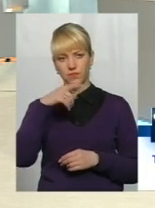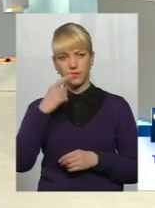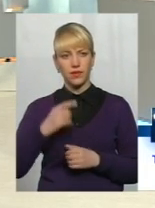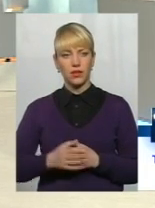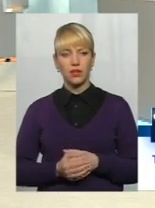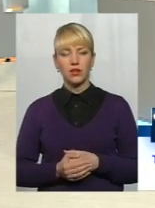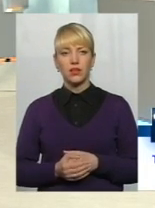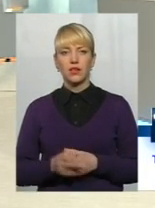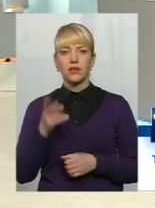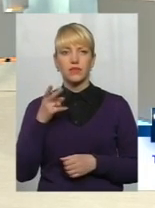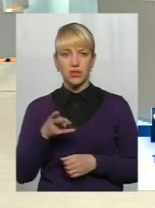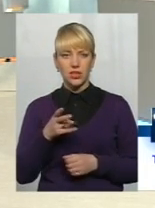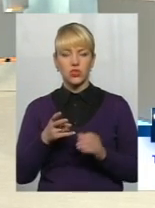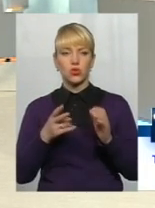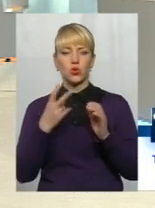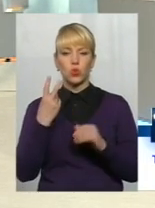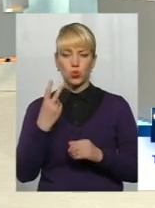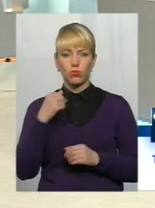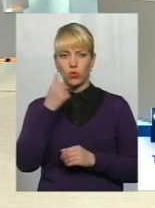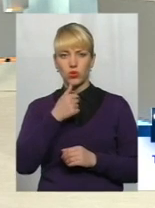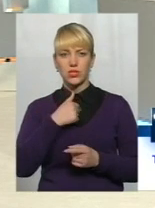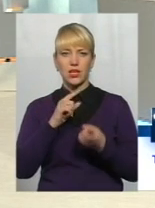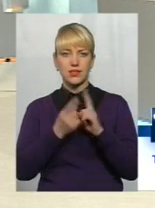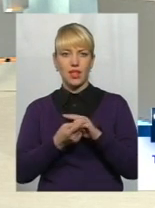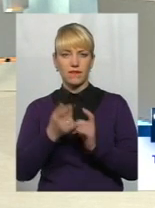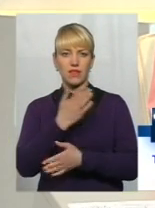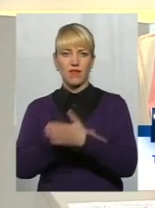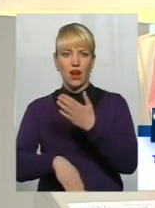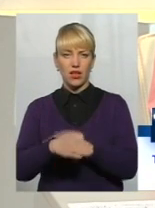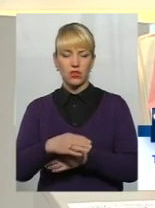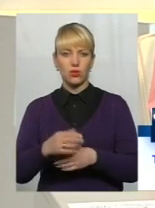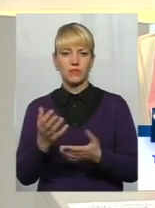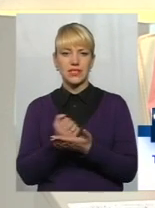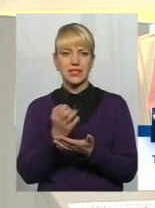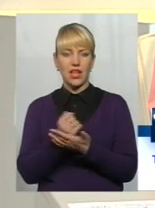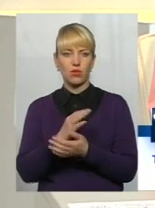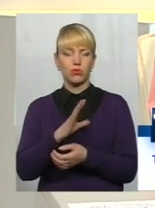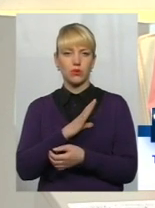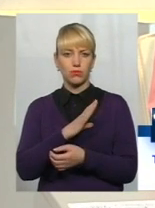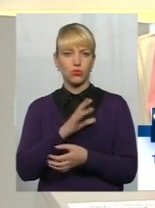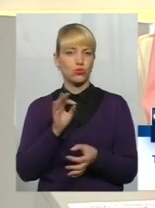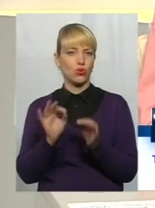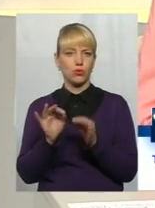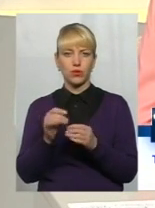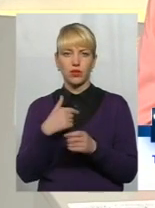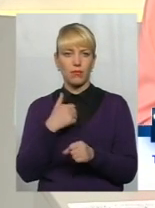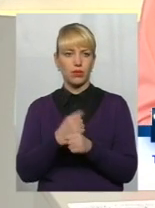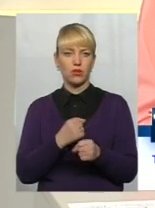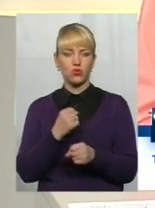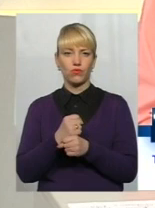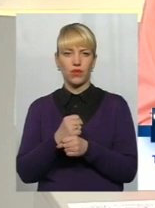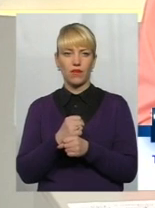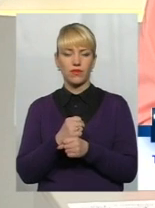В 2002-му я став інвалідом. Зароботки були нормальні, я працював